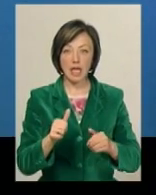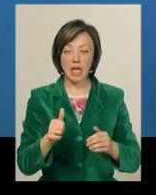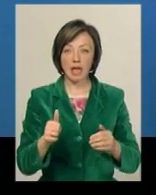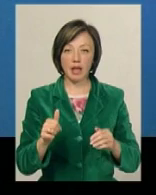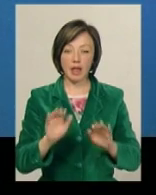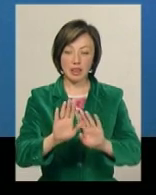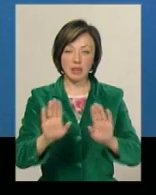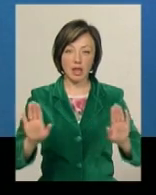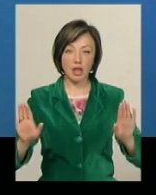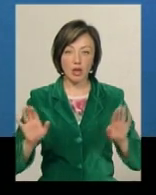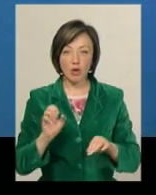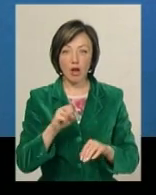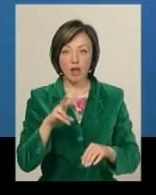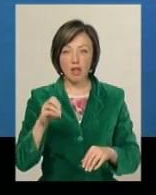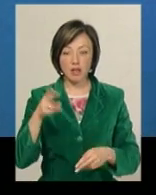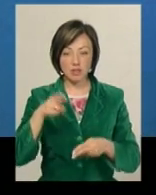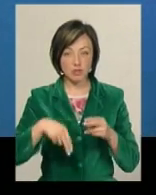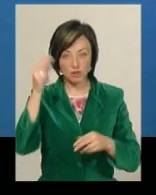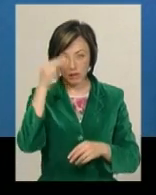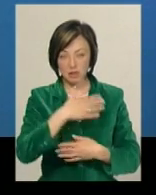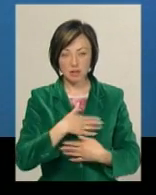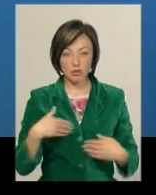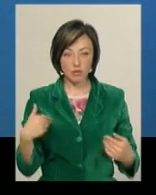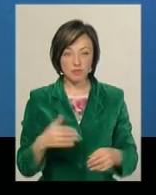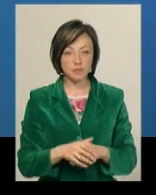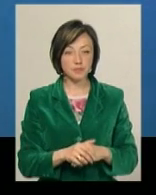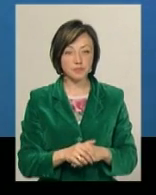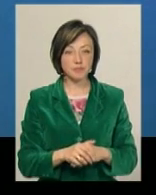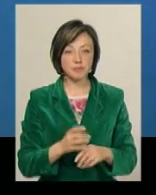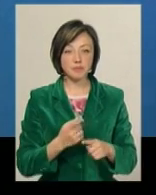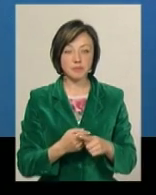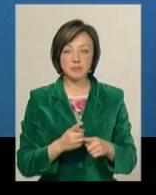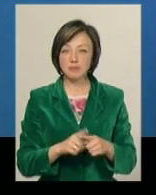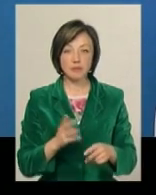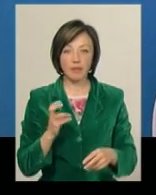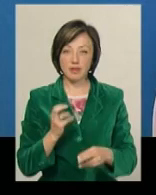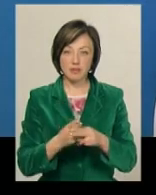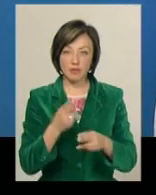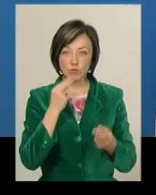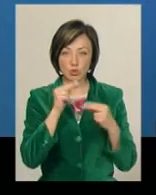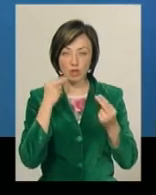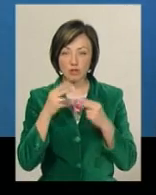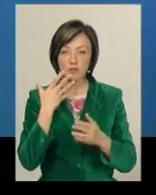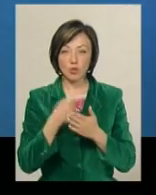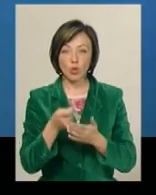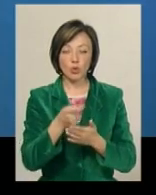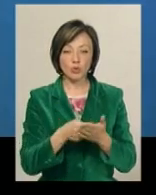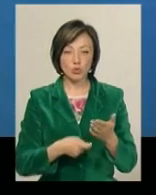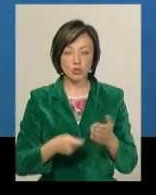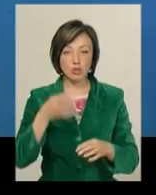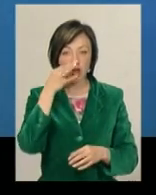якщо я не помиляюся, але довчитися він не захотів. Це не завадило йому вдосконалювати свої художні